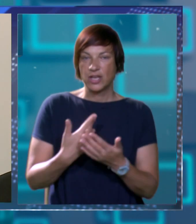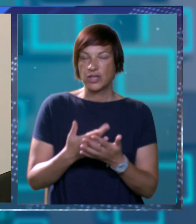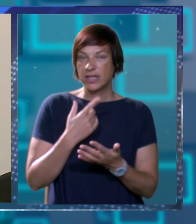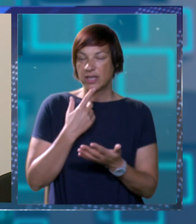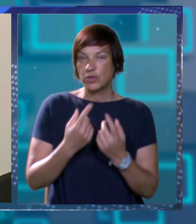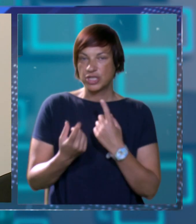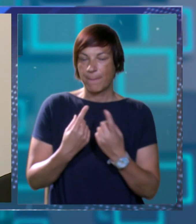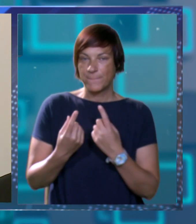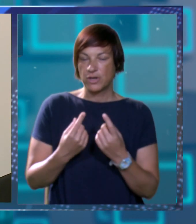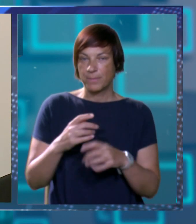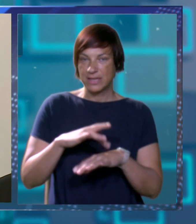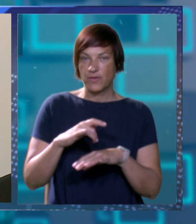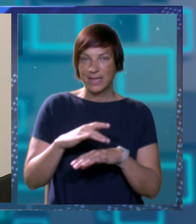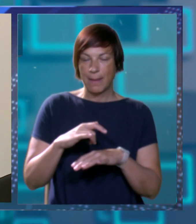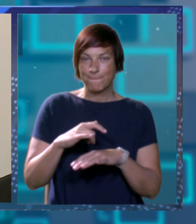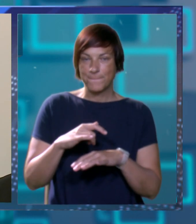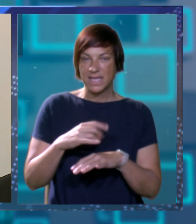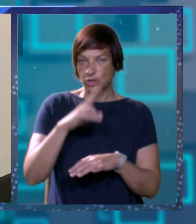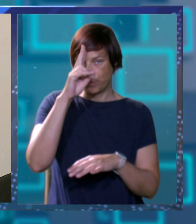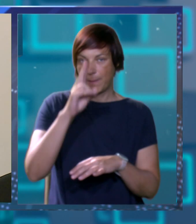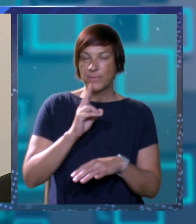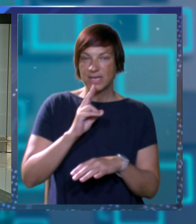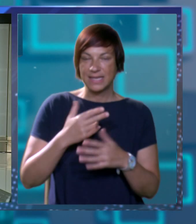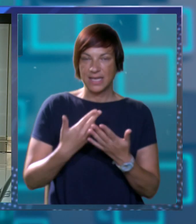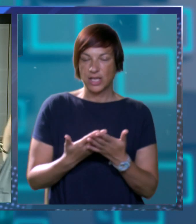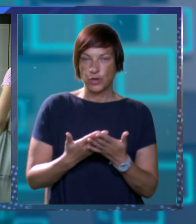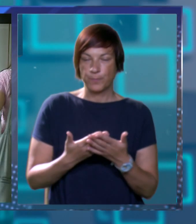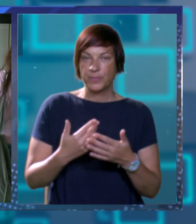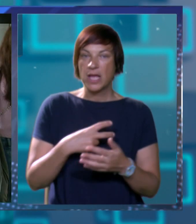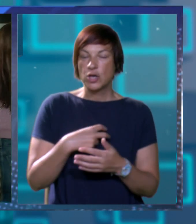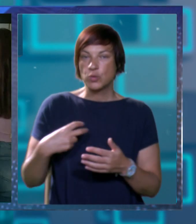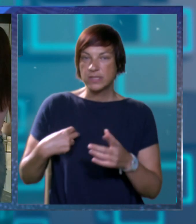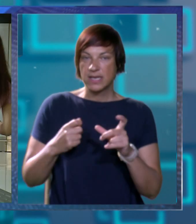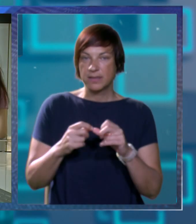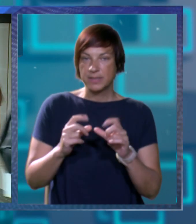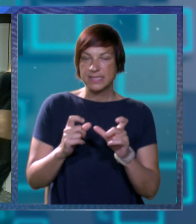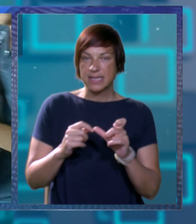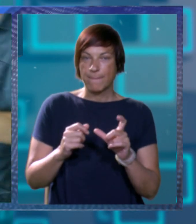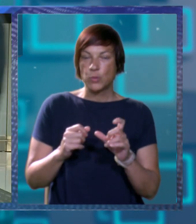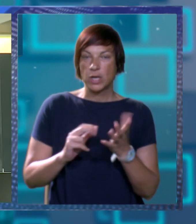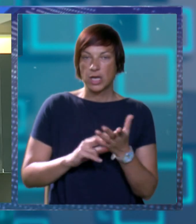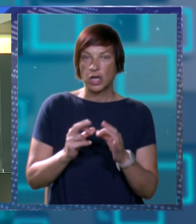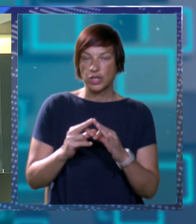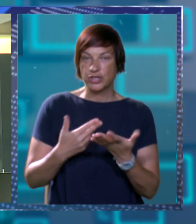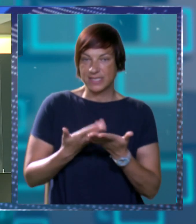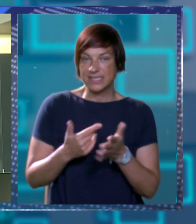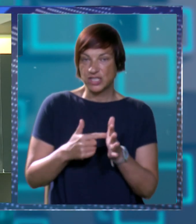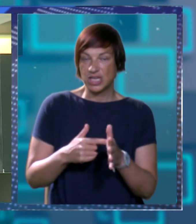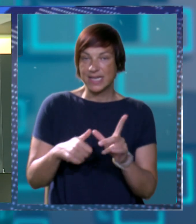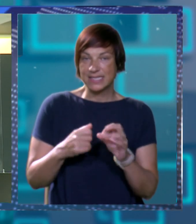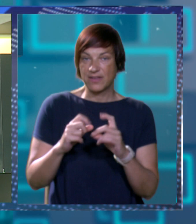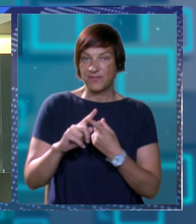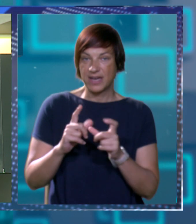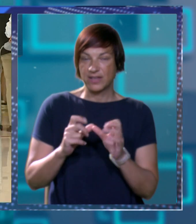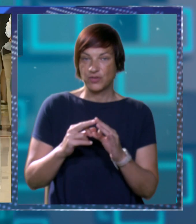koji će prometovati petkom i ponedjeljkom. Uz Zagrebi, Istanbul i London posebno stihti će upravo let za Frankfurt